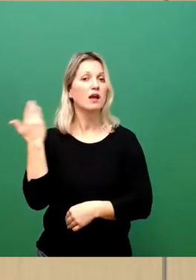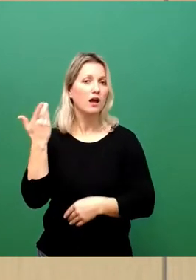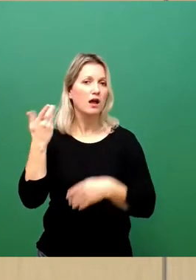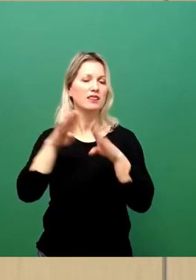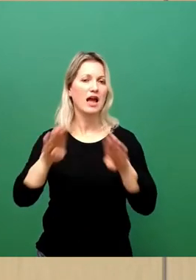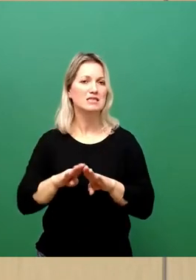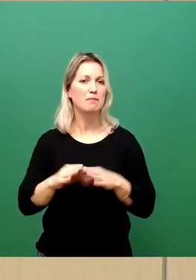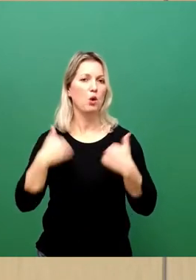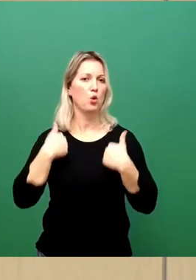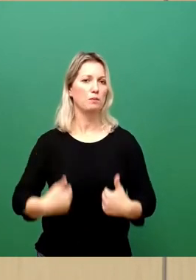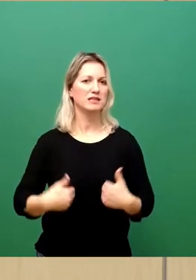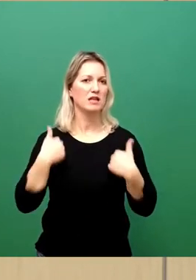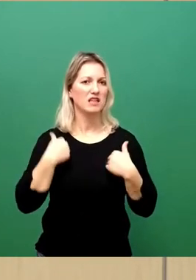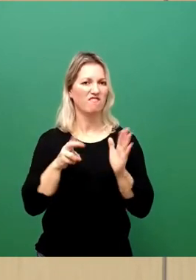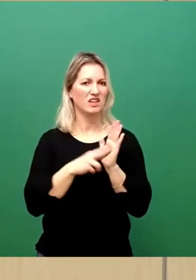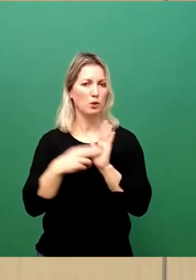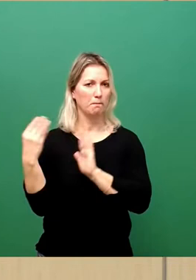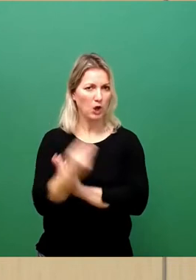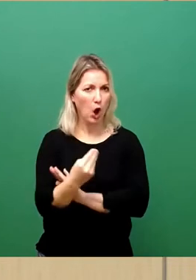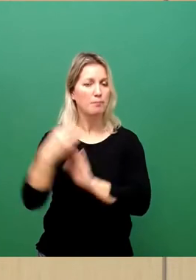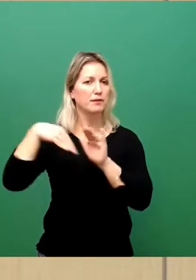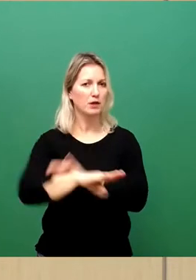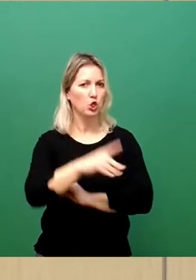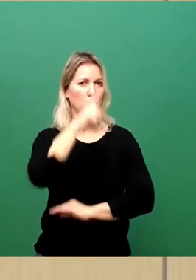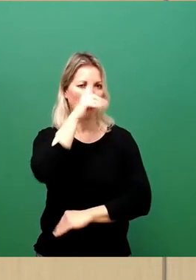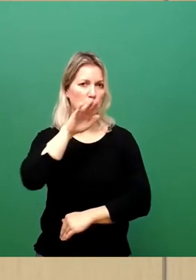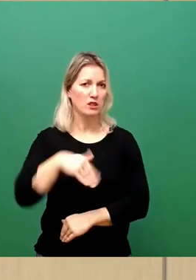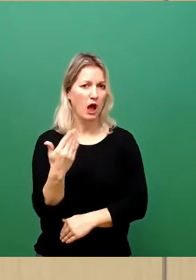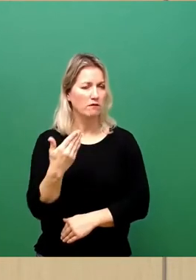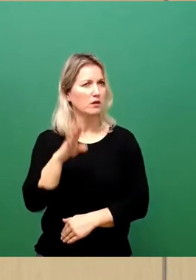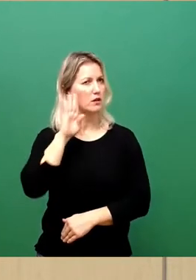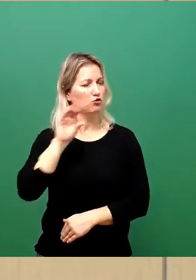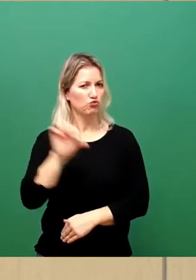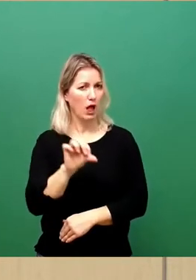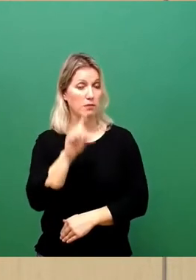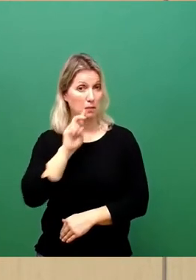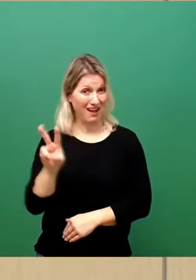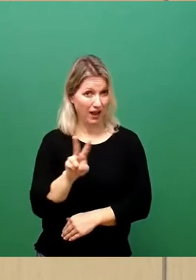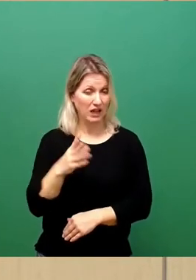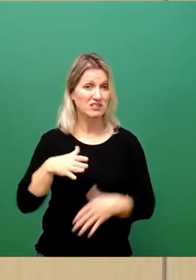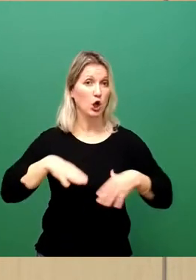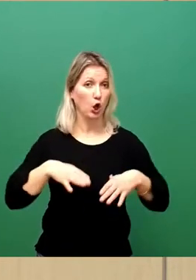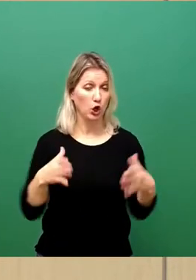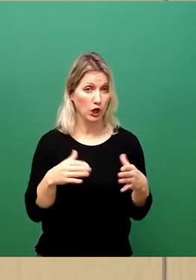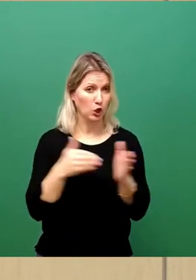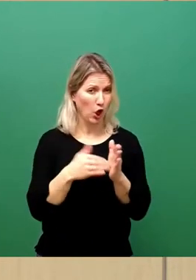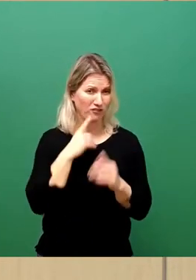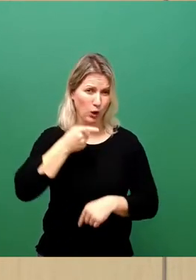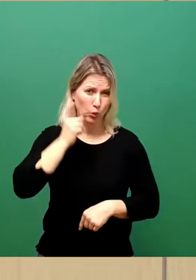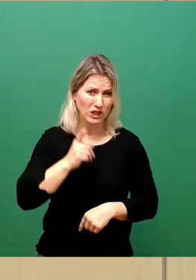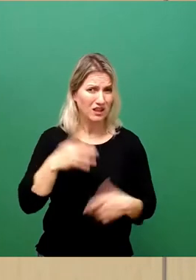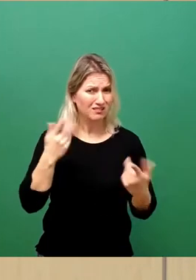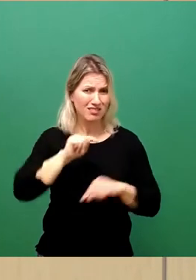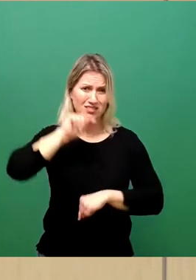Reformierung nach Deutschland. Das sind schreckliche Fälle, doch diese beiden Personen hatten noch Glück. Denn noch immer harnen Hunderte bei zweistelligen Minusgraden in den